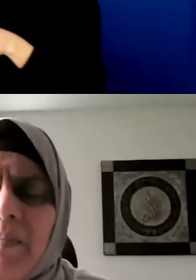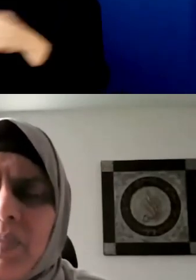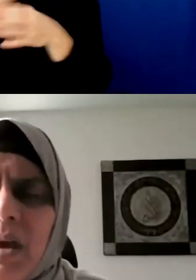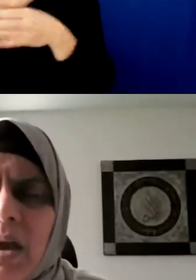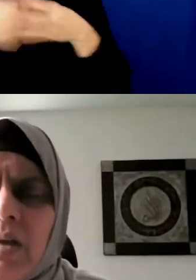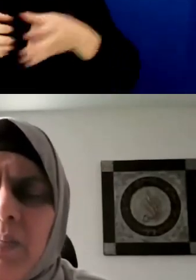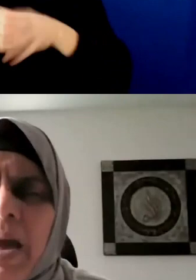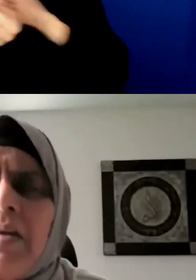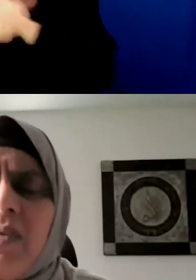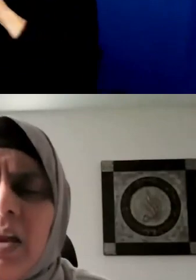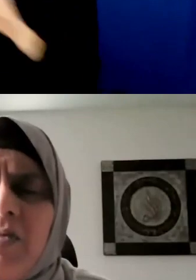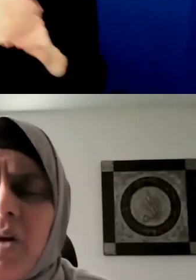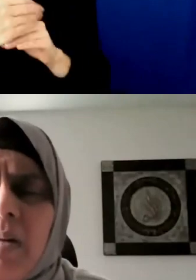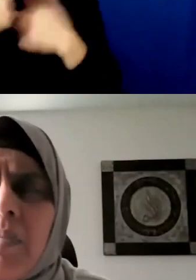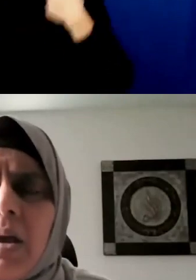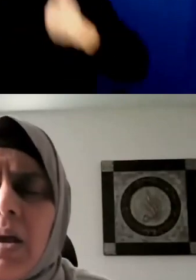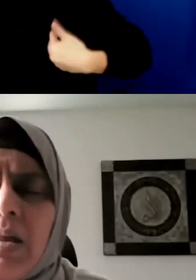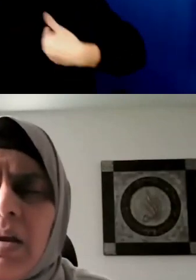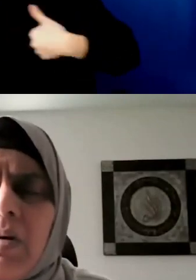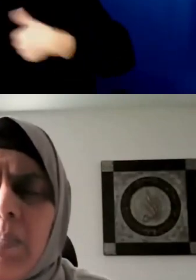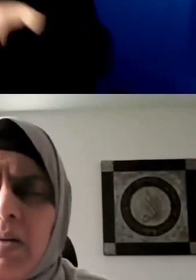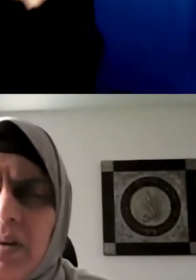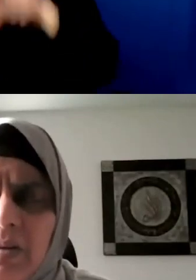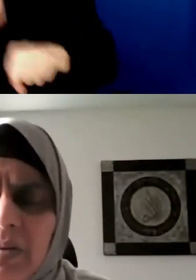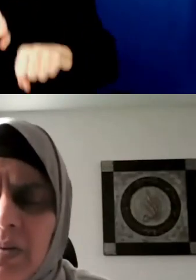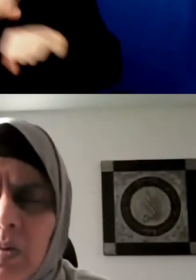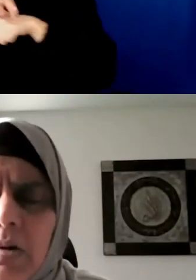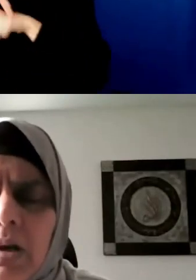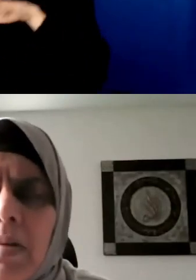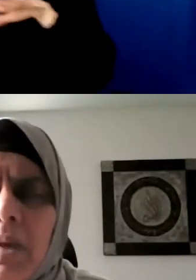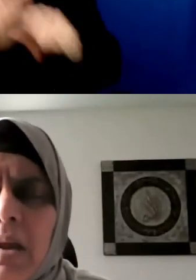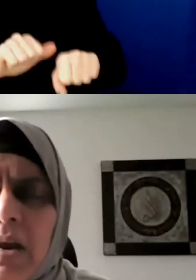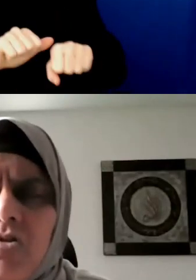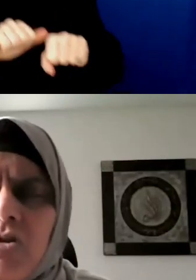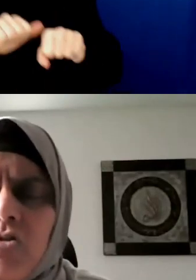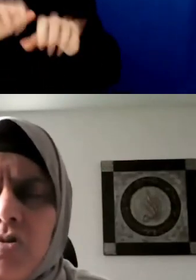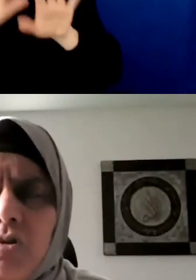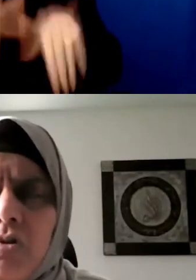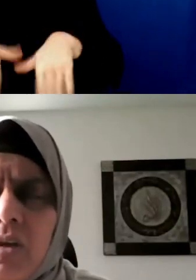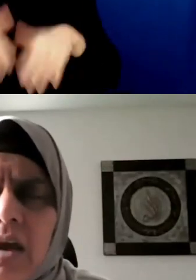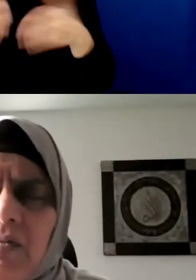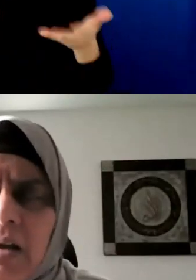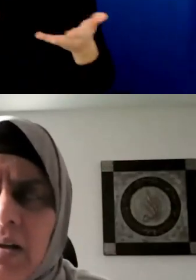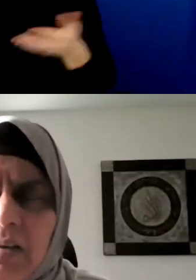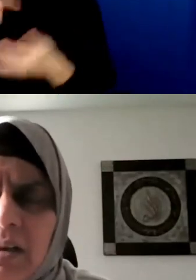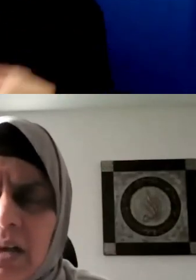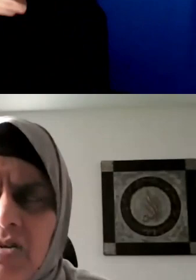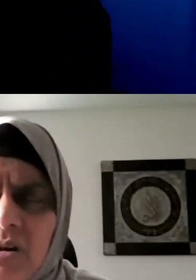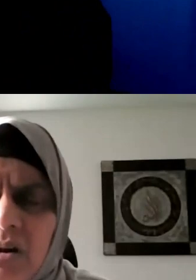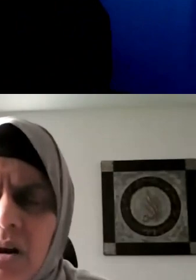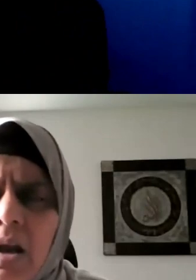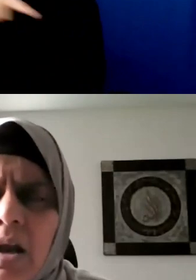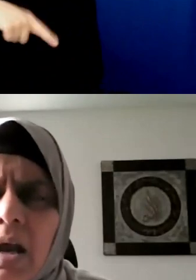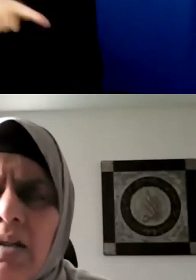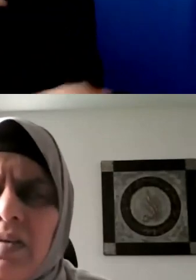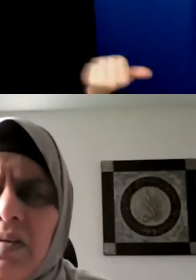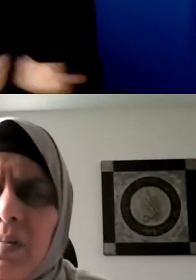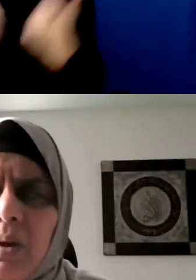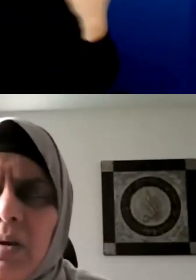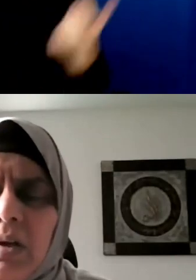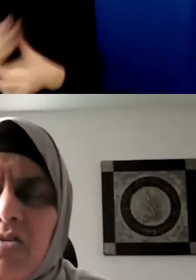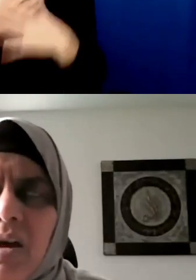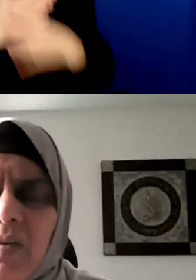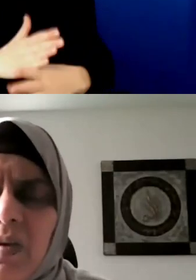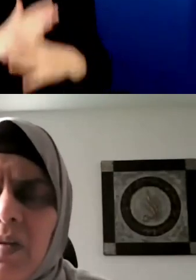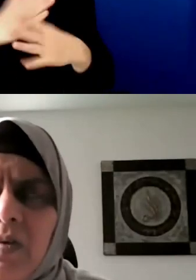la Tortue. En tant que colons, nous avons occupé ces territoires et nous avons bénéficié de son abondance.